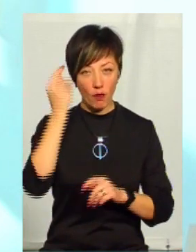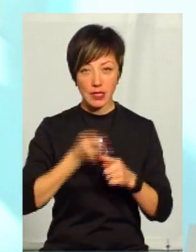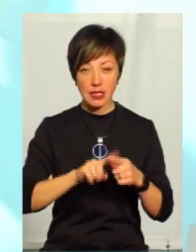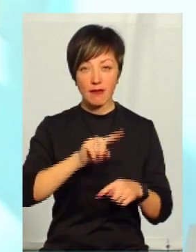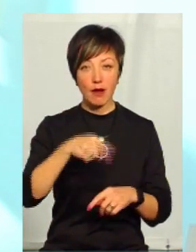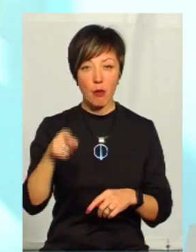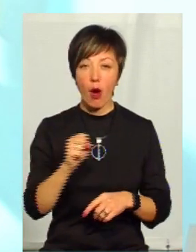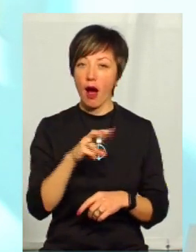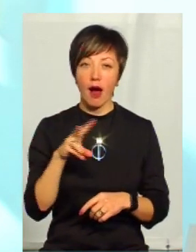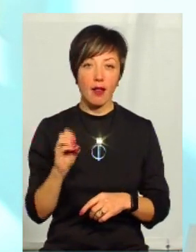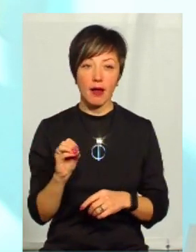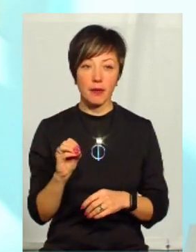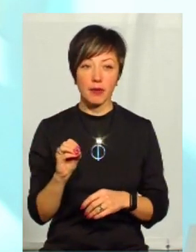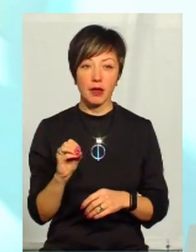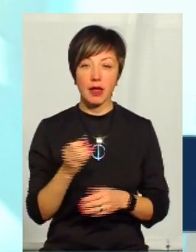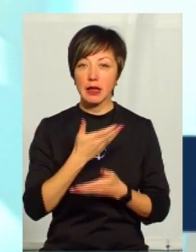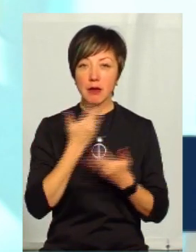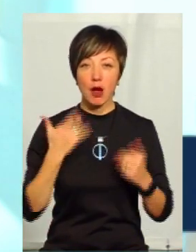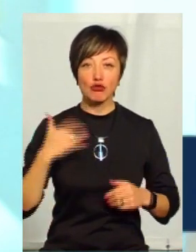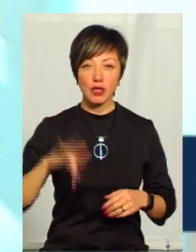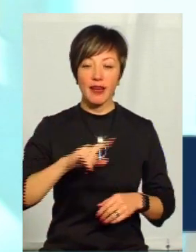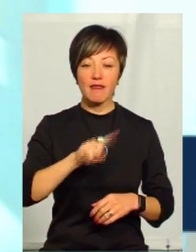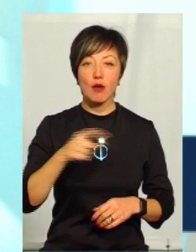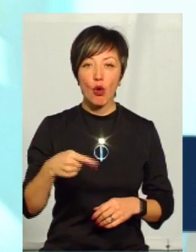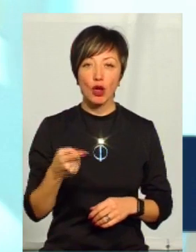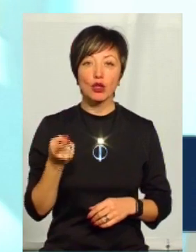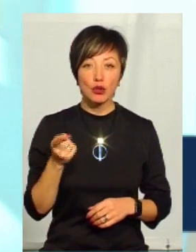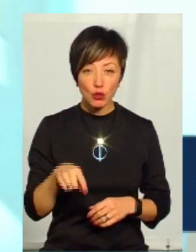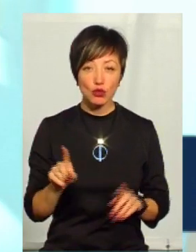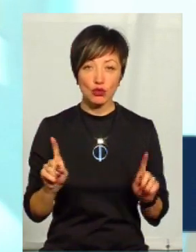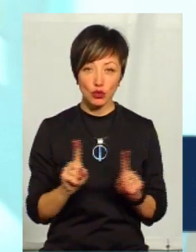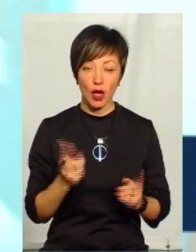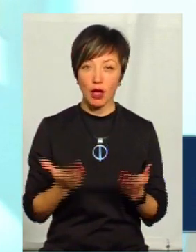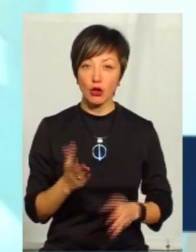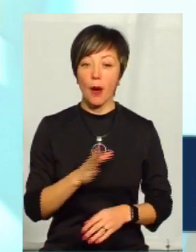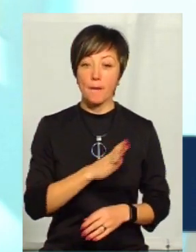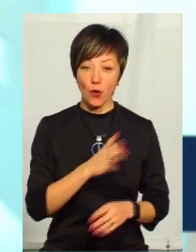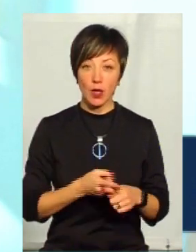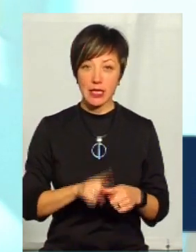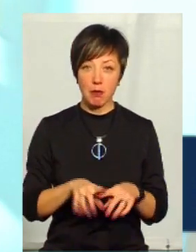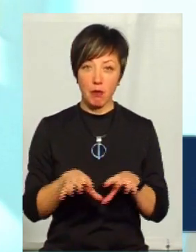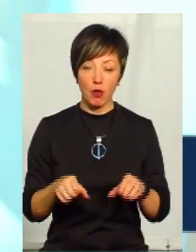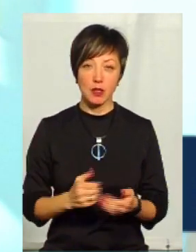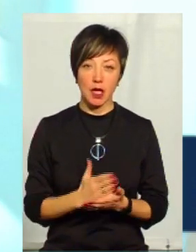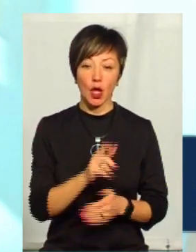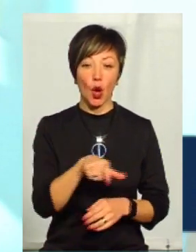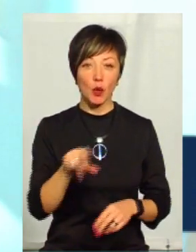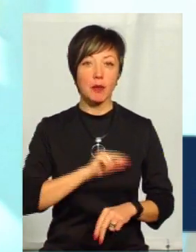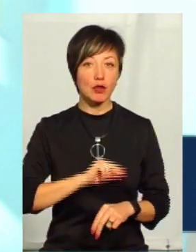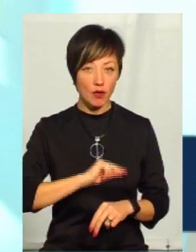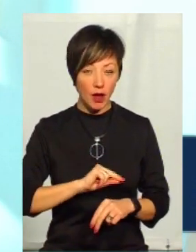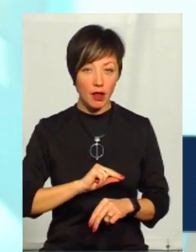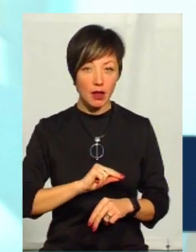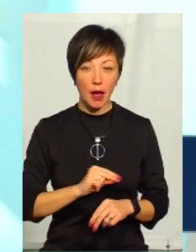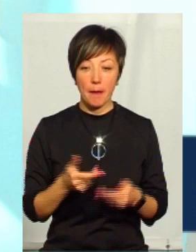ці вимоги, але немає жорстких вимог. Чому? Тому що, якщо були ці посади, люди працювали на